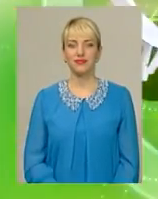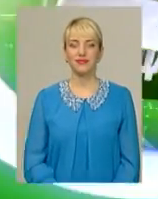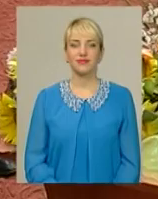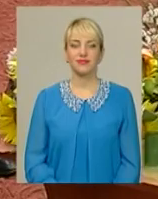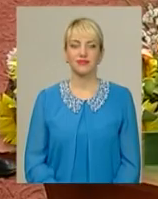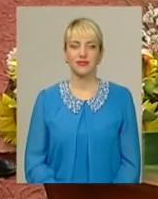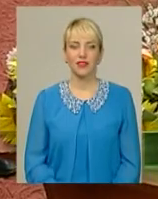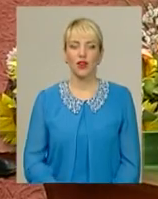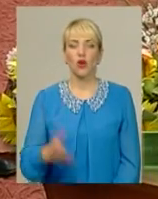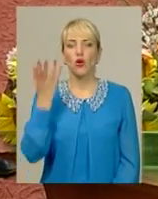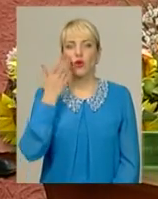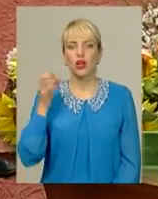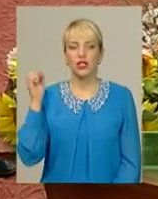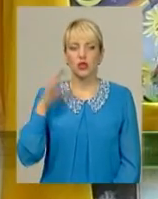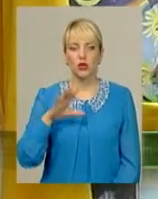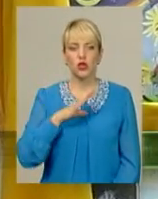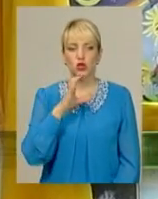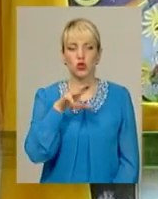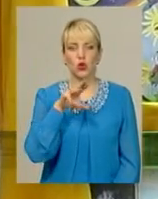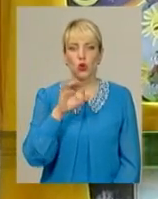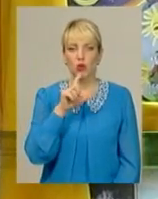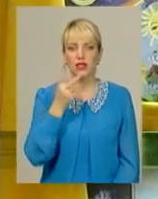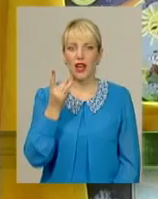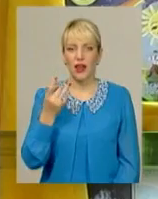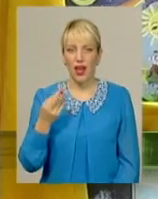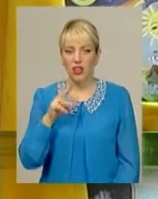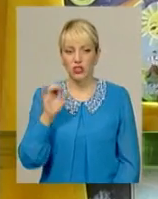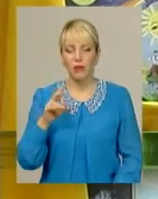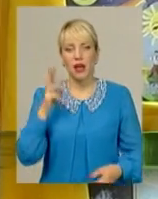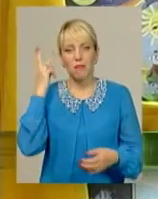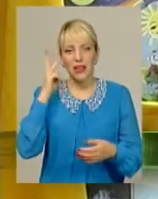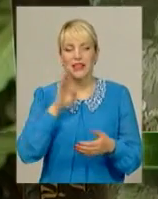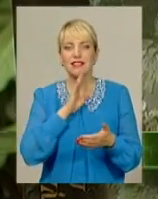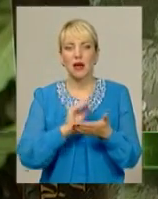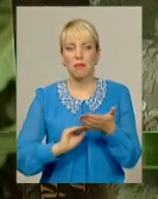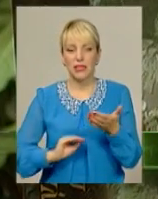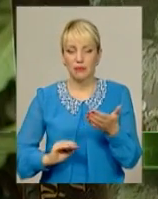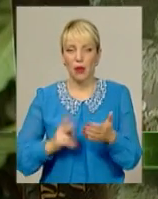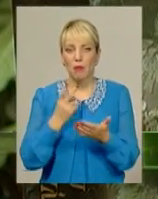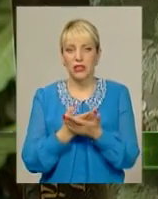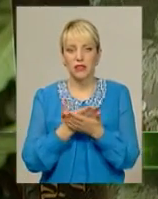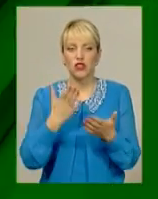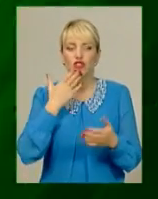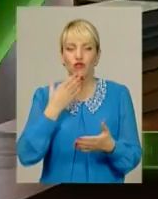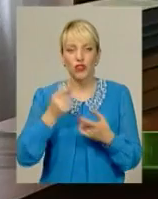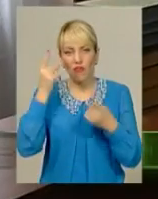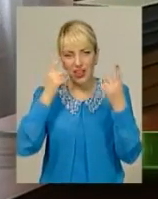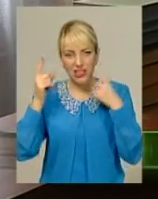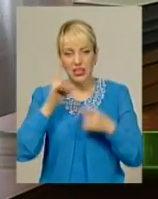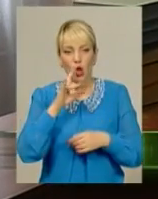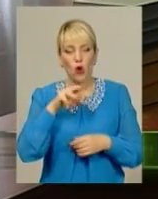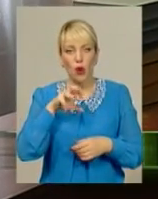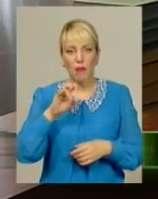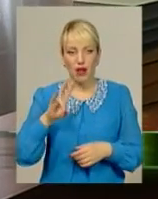Коли сонце було стозрячим, хмельницька письменниця та волонтерка презентувала свій фентезійний роман. Чи не